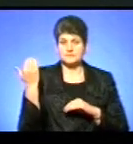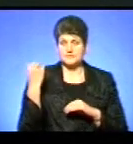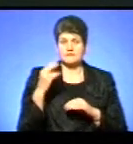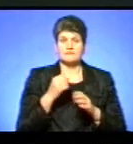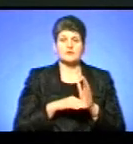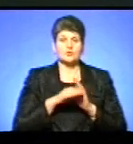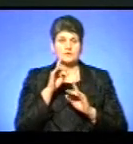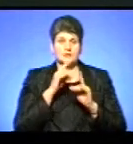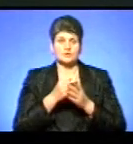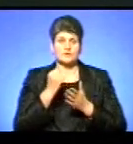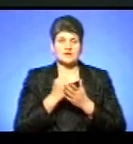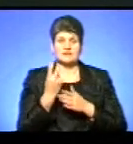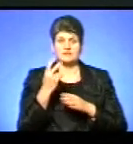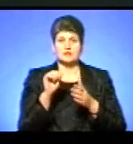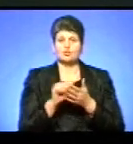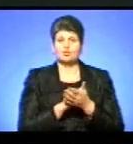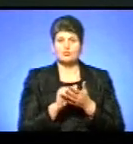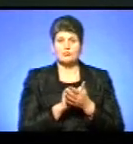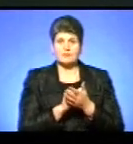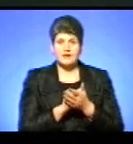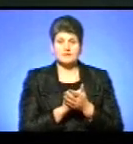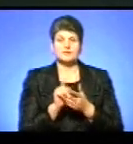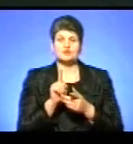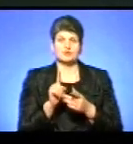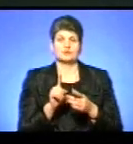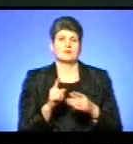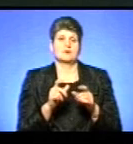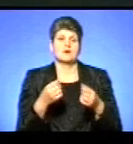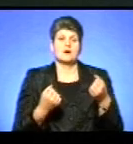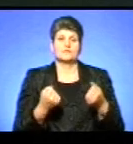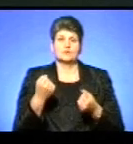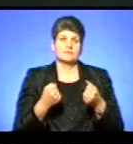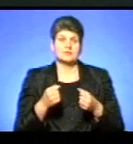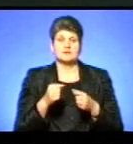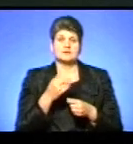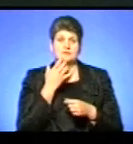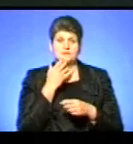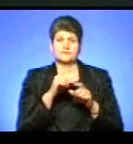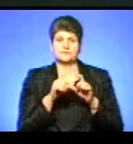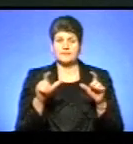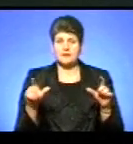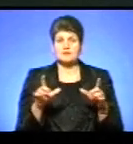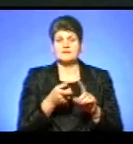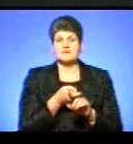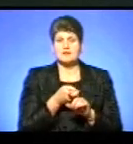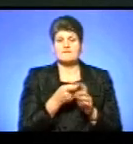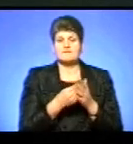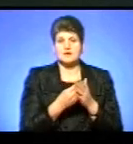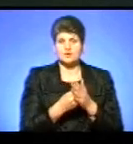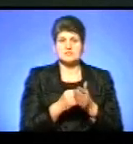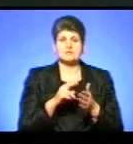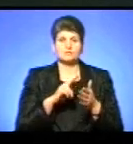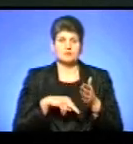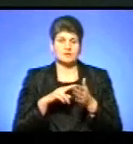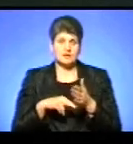Рада ухвалила два документи щодо автівок із євро-номерами. Перший законопроект стосується вартості розмитнення машин, другий –